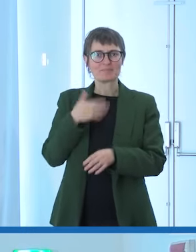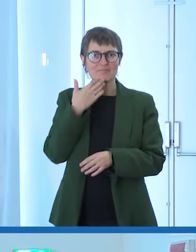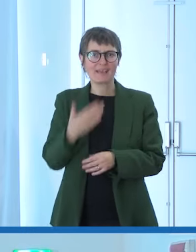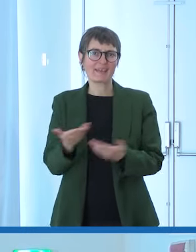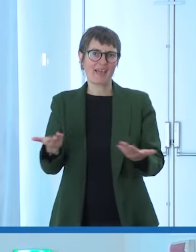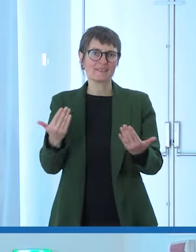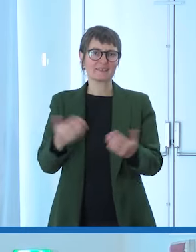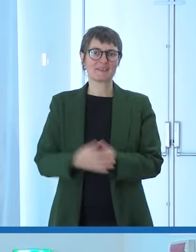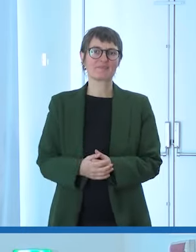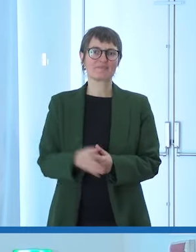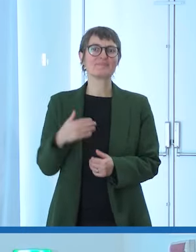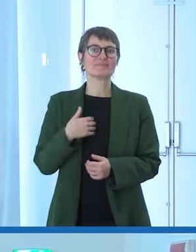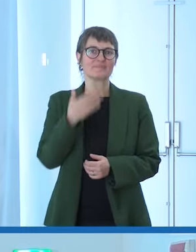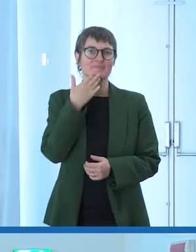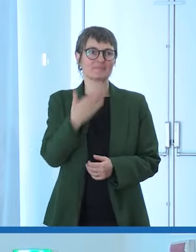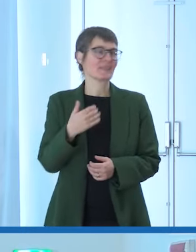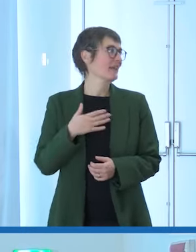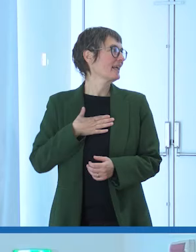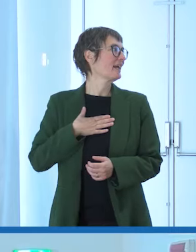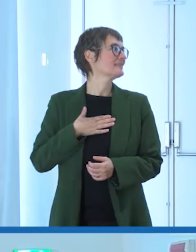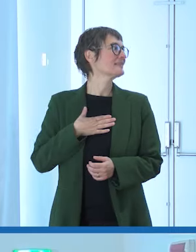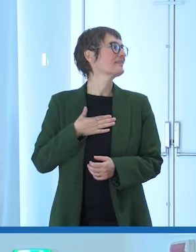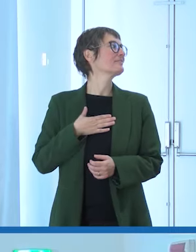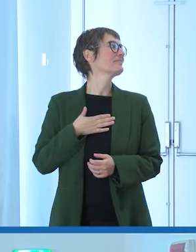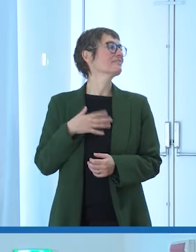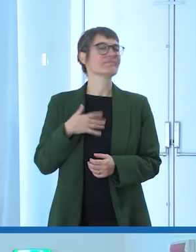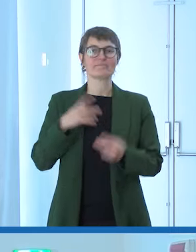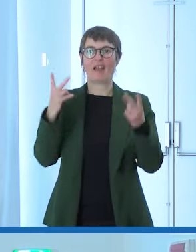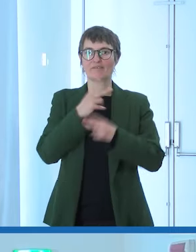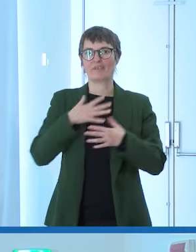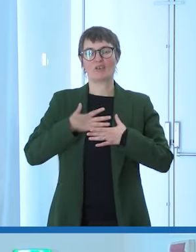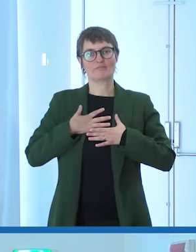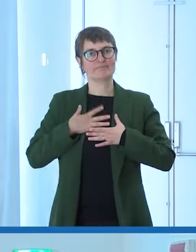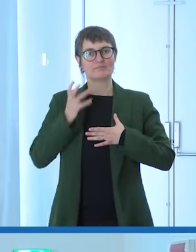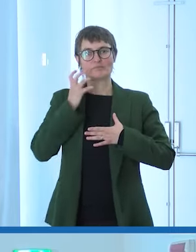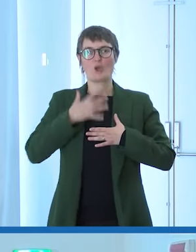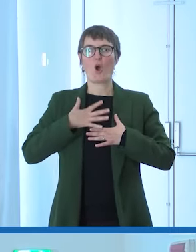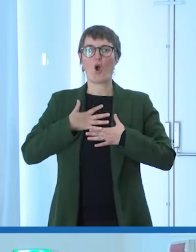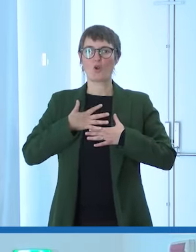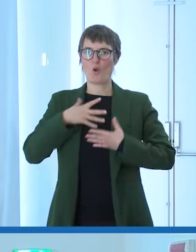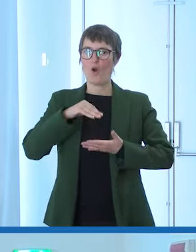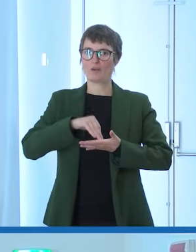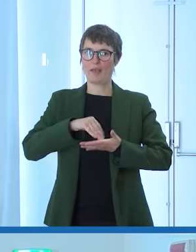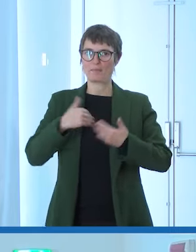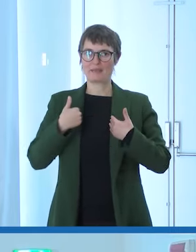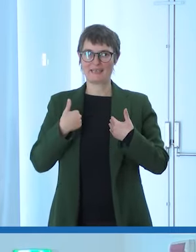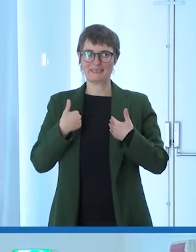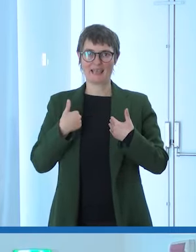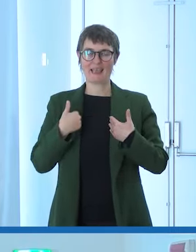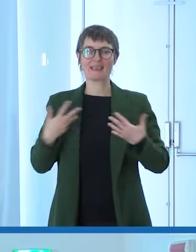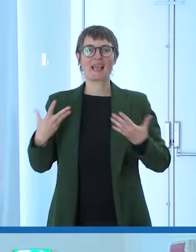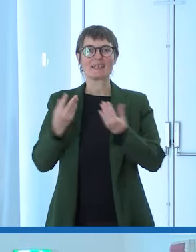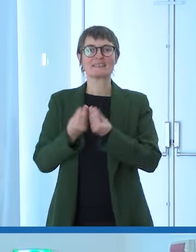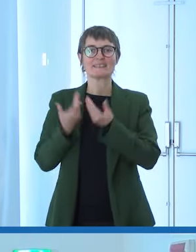veramente grazie tanto sono una bella onorato di di essere qui con persone